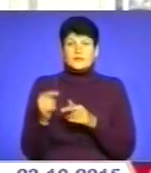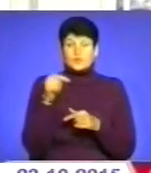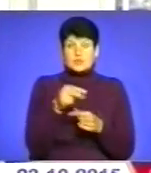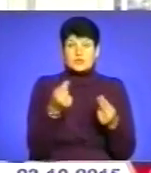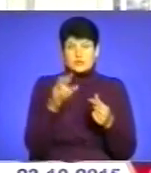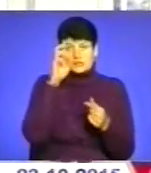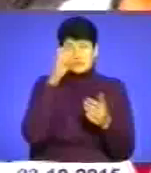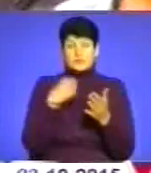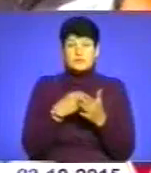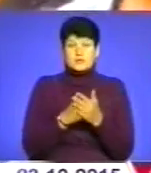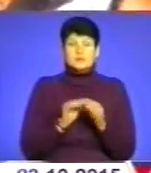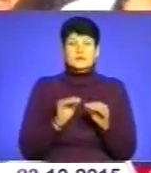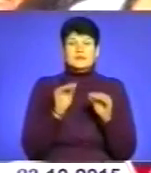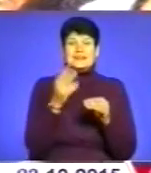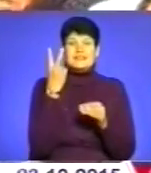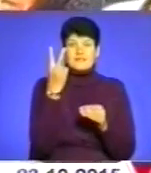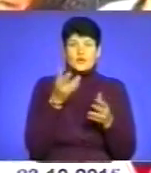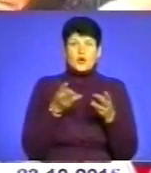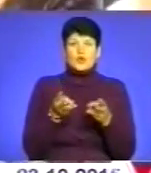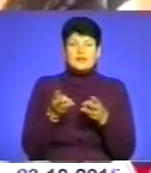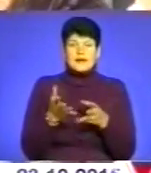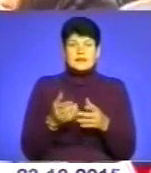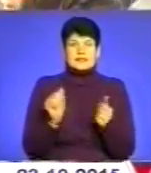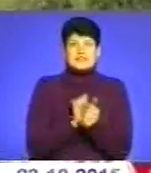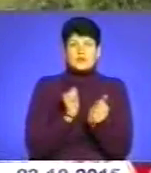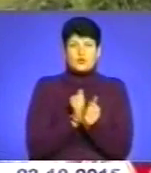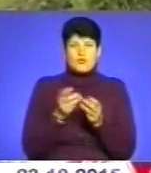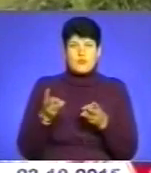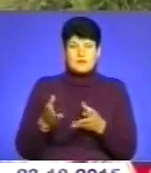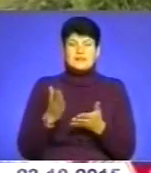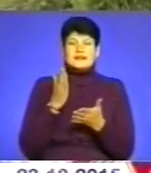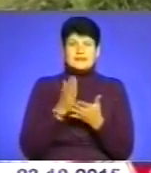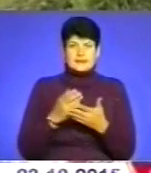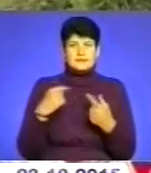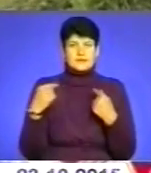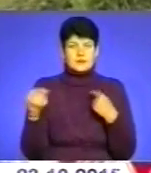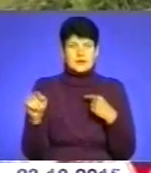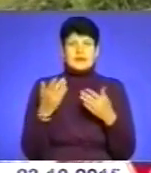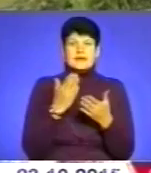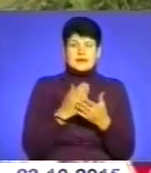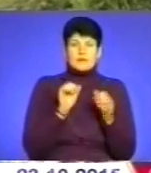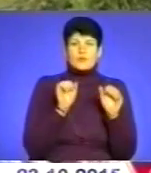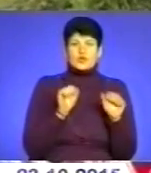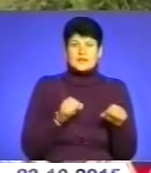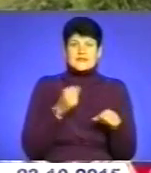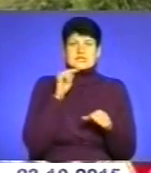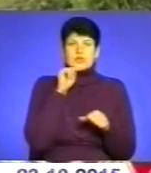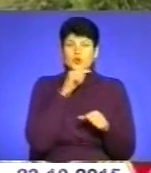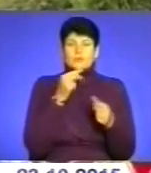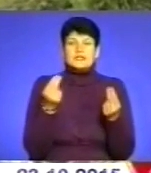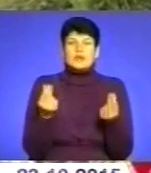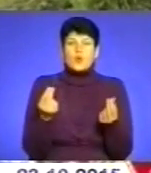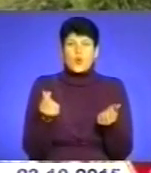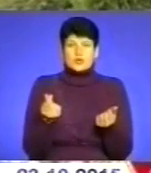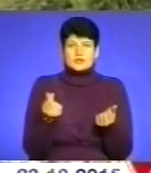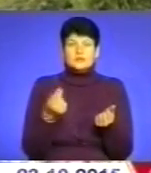держбюджету установили дві котельні на твердому паливі. Є альтернатива, є можливість зекономити кошти, тому